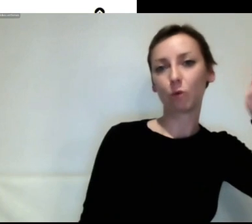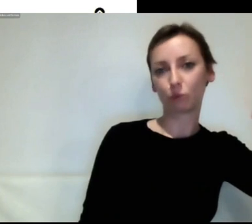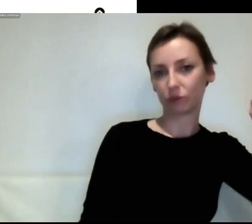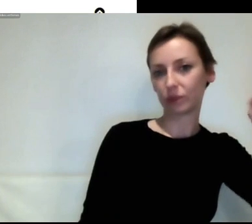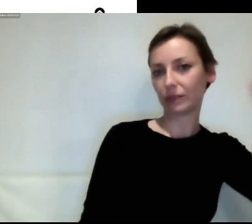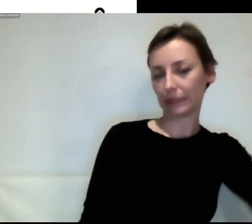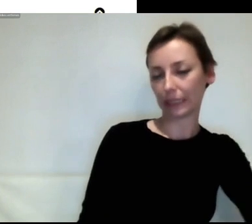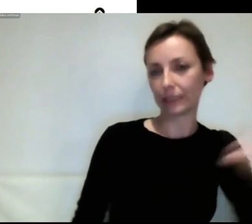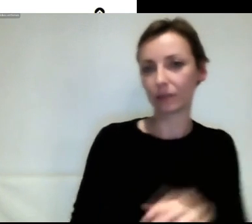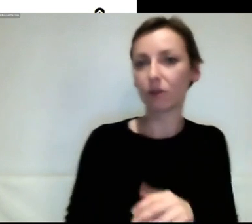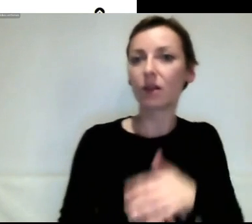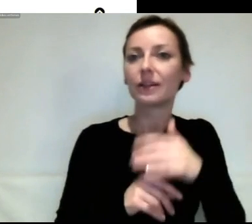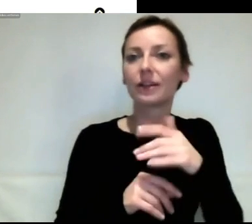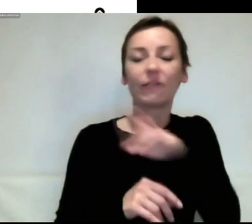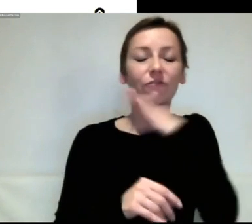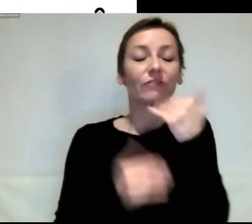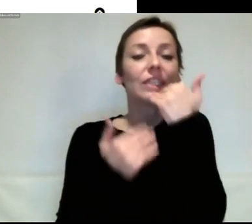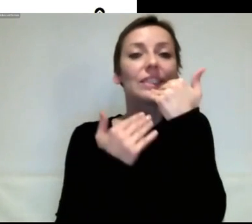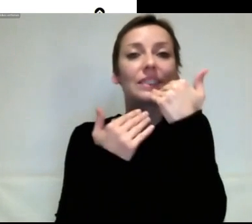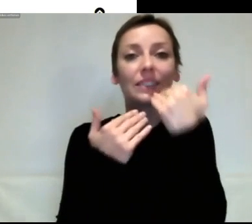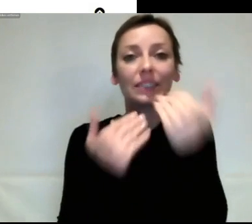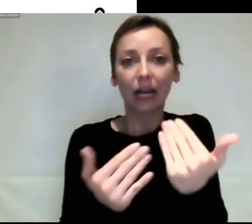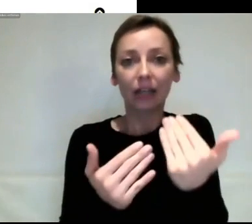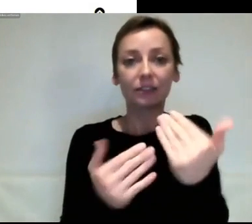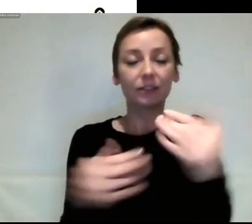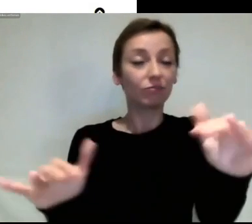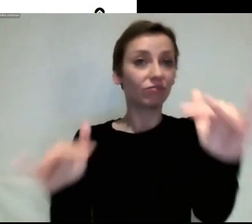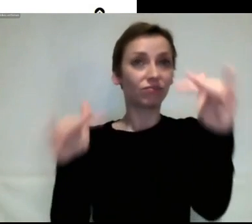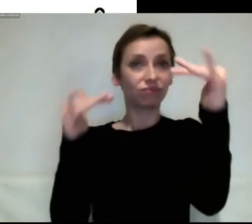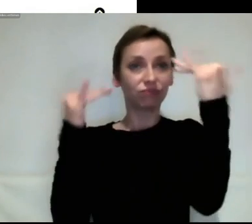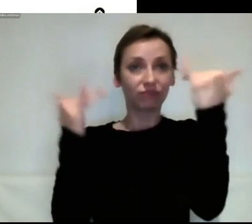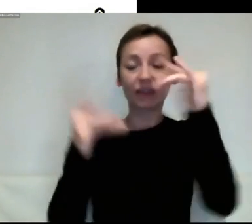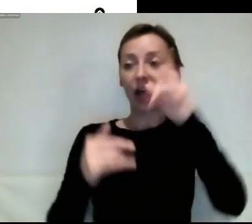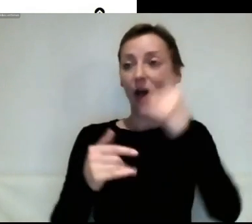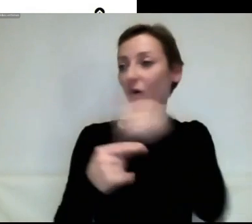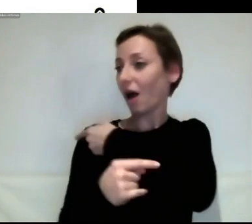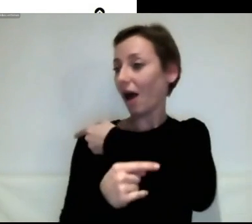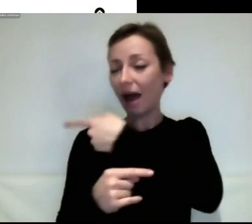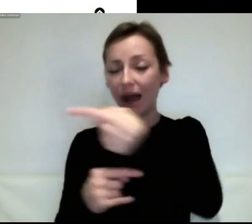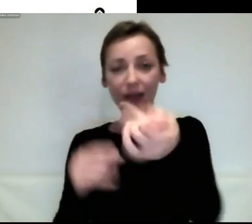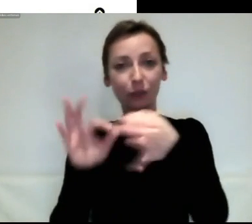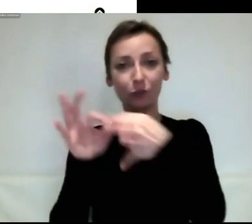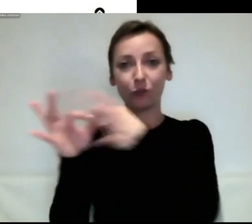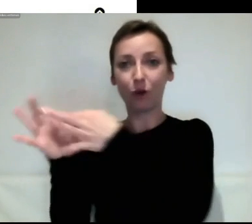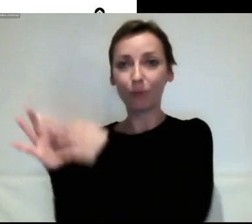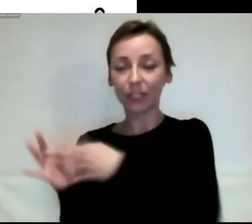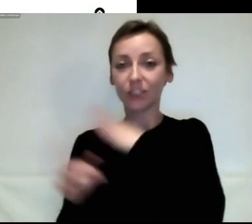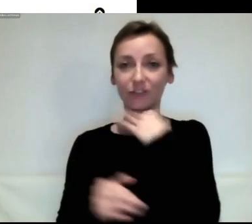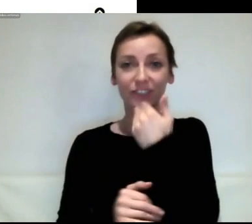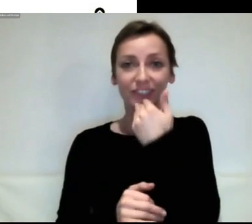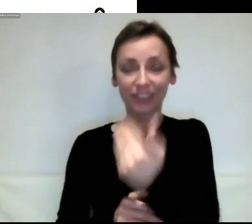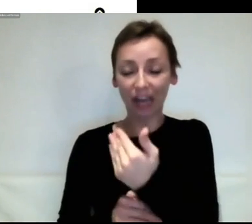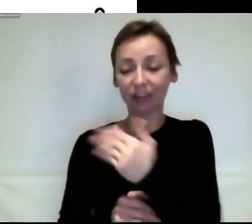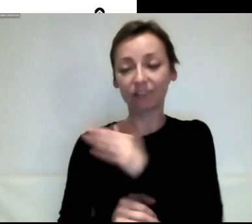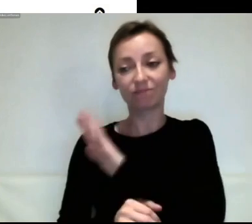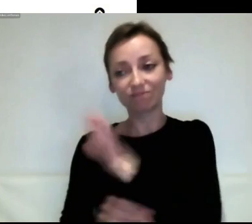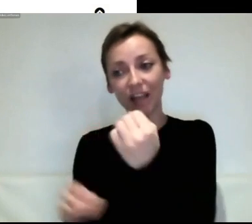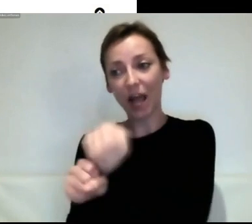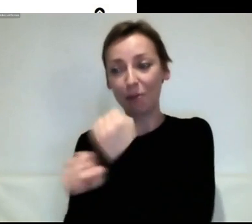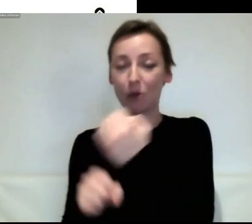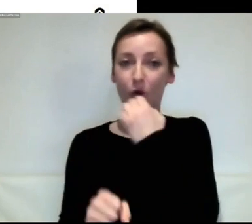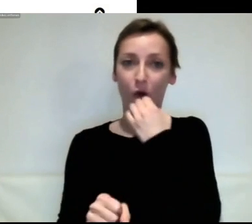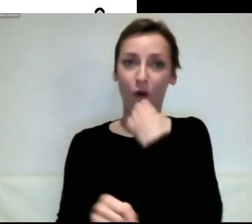Aufmerksamkeit an die DolmetscherInnen für ihre Arbeit. Ich hoffe, wir haben nicht zu schnell gesprochen. Und